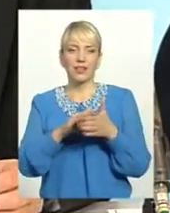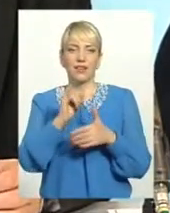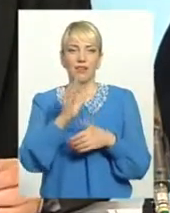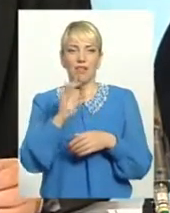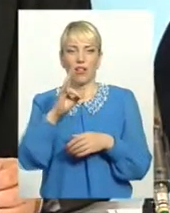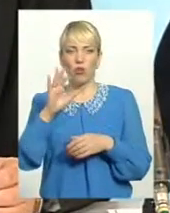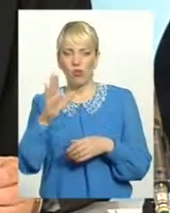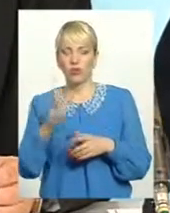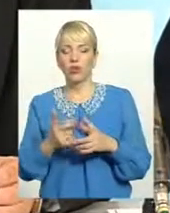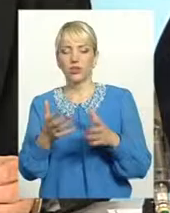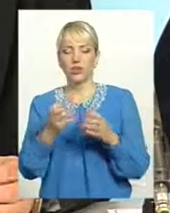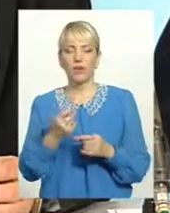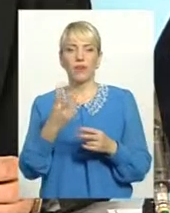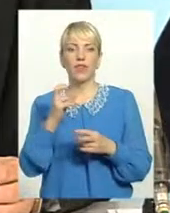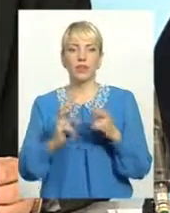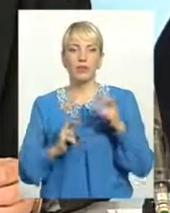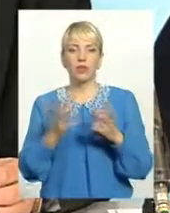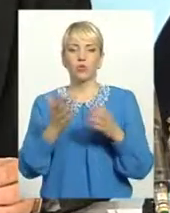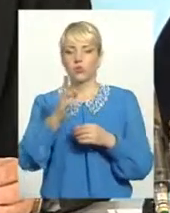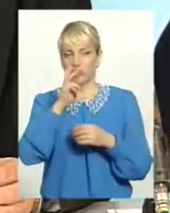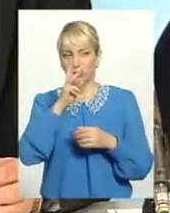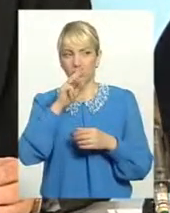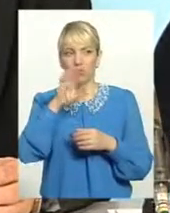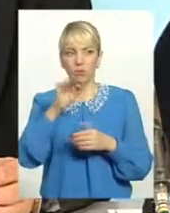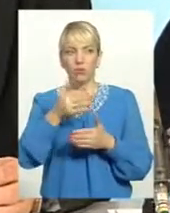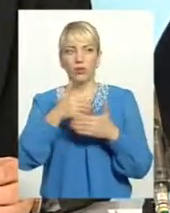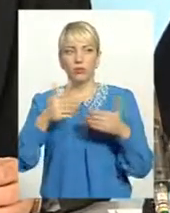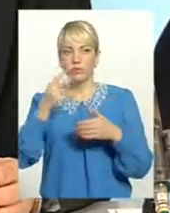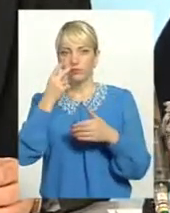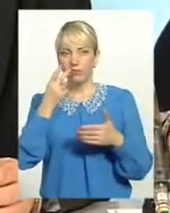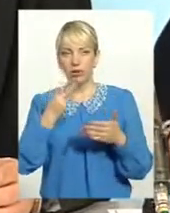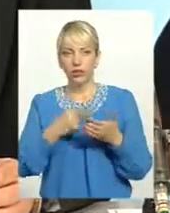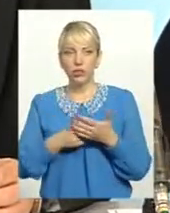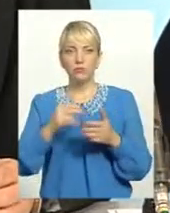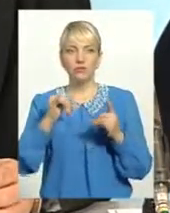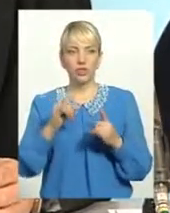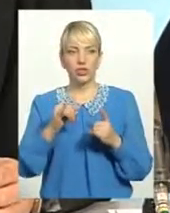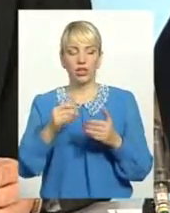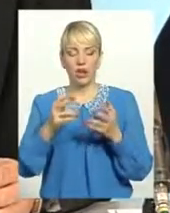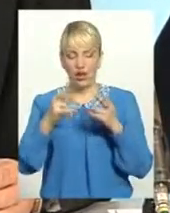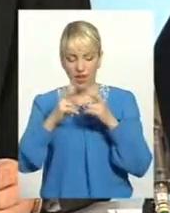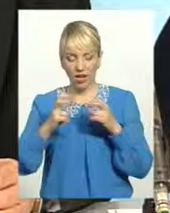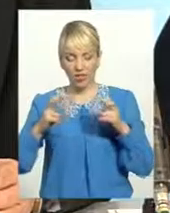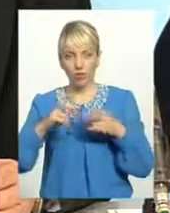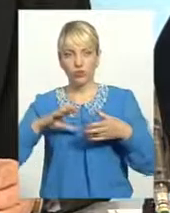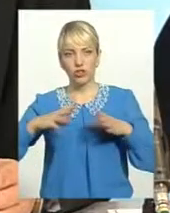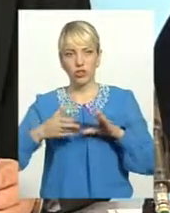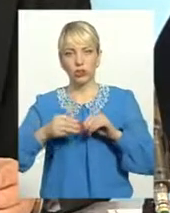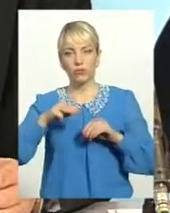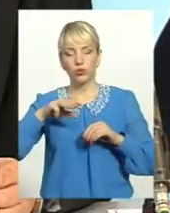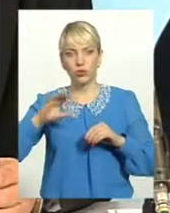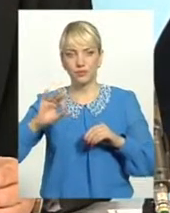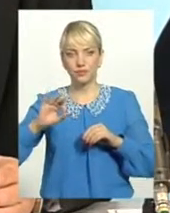тому чи іншому підприємстві, якусь суму зарплати, то ми вже потім бачимо і ми аналізуємо в цілому. то от